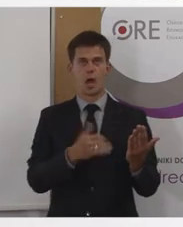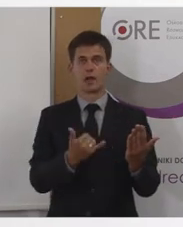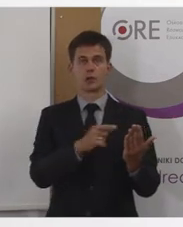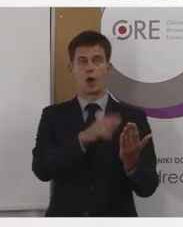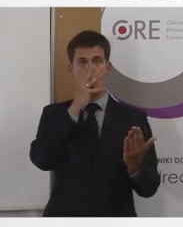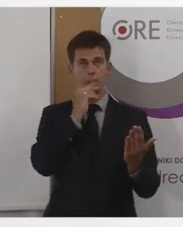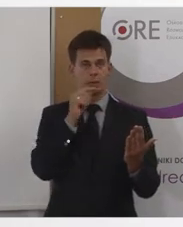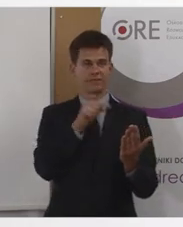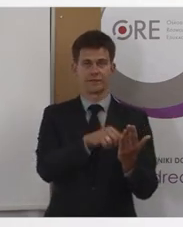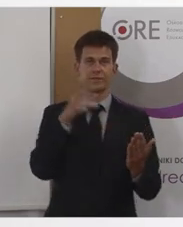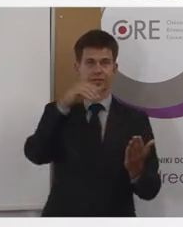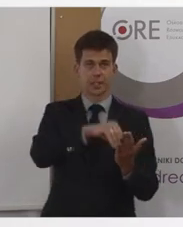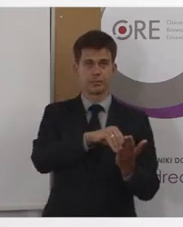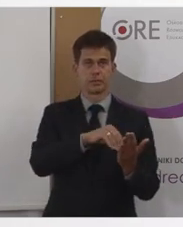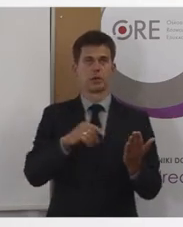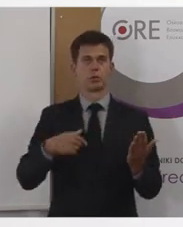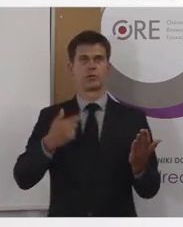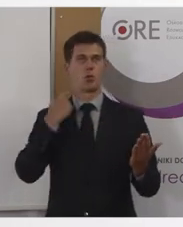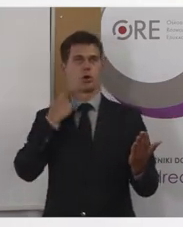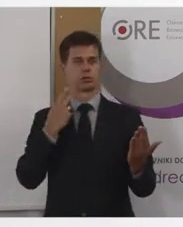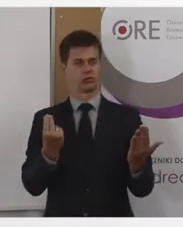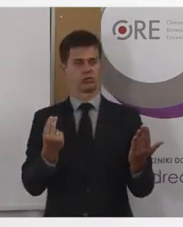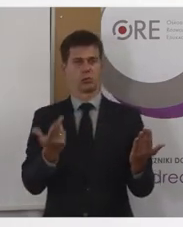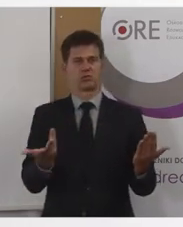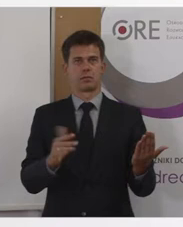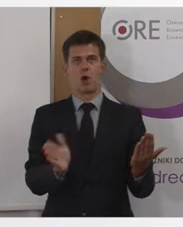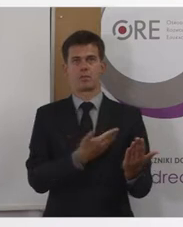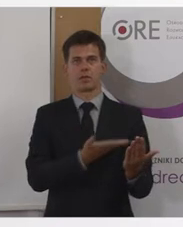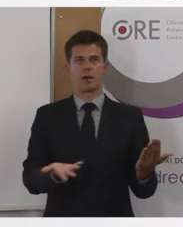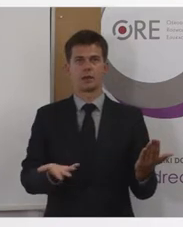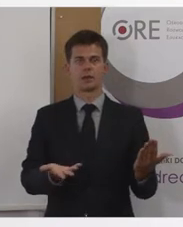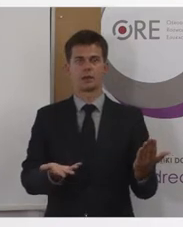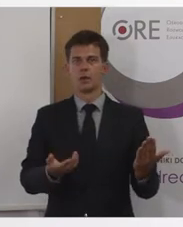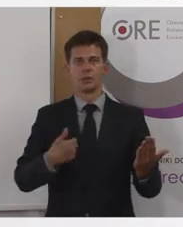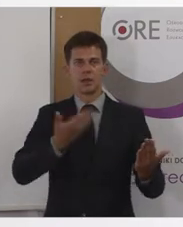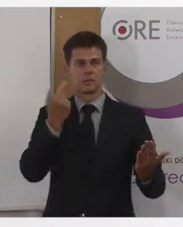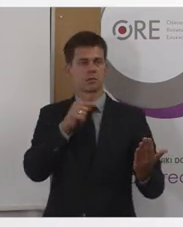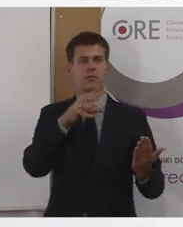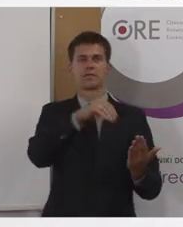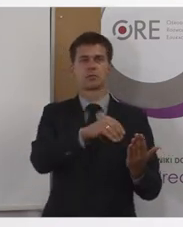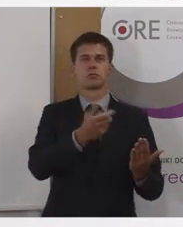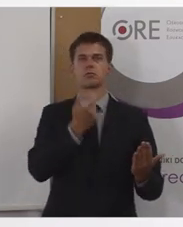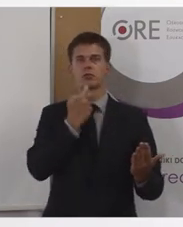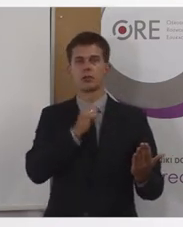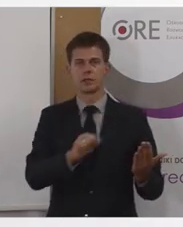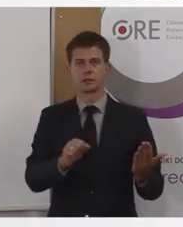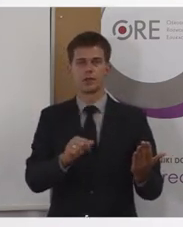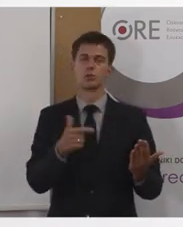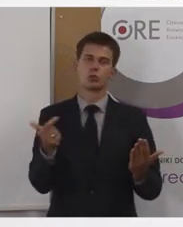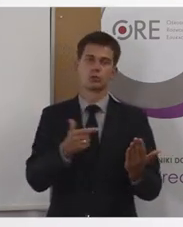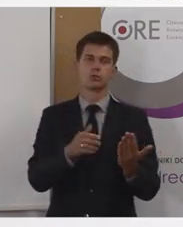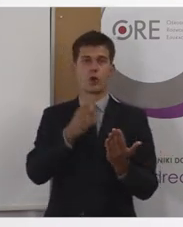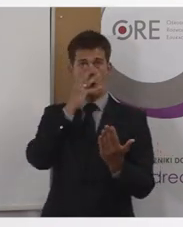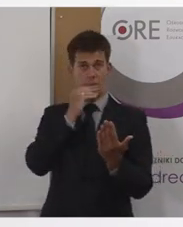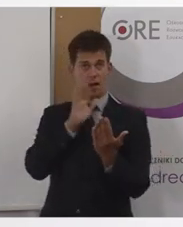na grafikę, która nie jest opisana, nie ma tekstu alternatywnego, czytnik ekranu